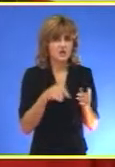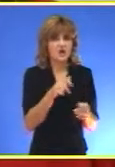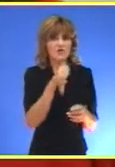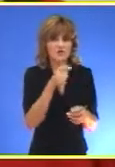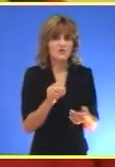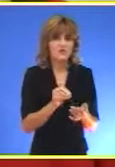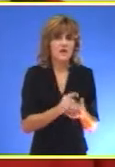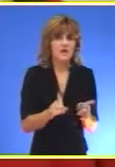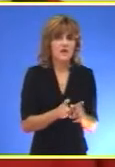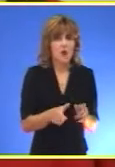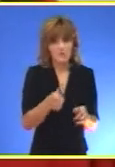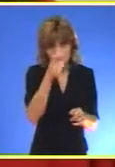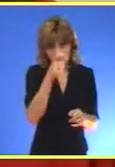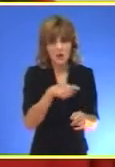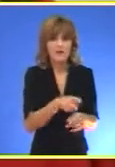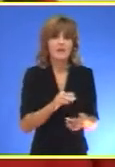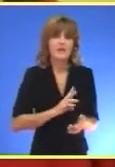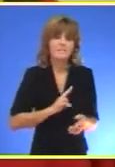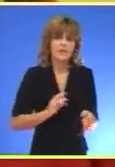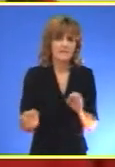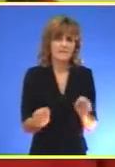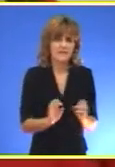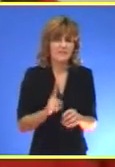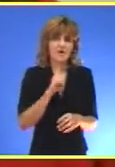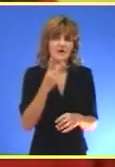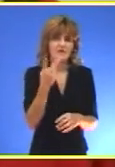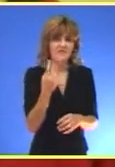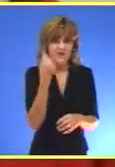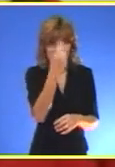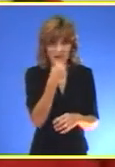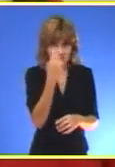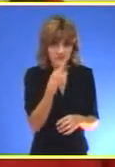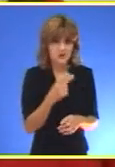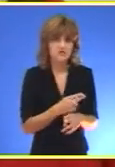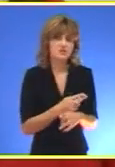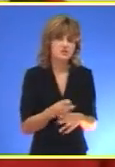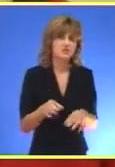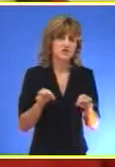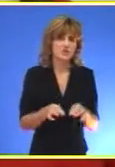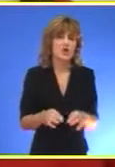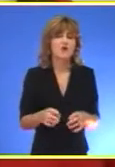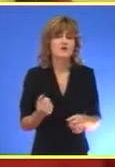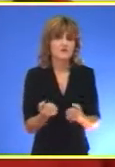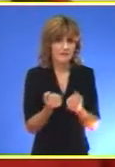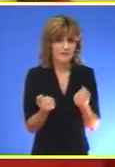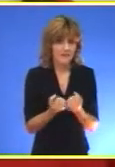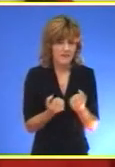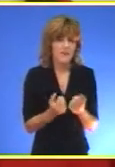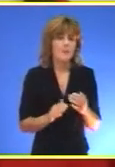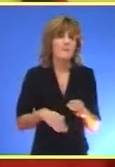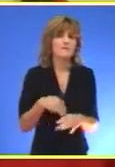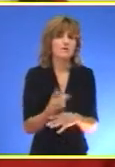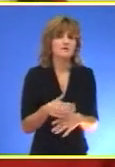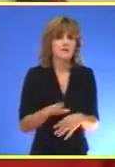pionjer Pa imali smo priprme, gos trajali dve nedelje Čisto kondicionne priprme Posle toga smo ušli